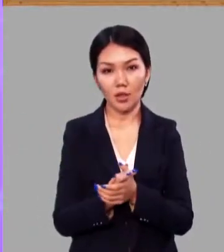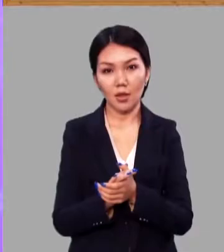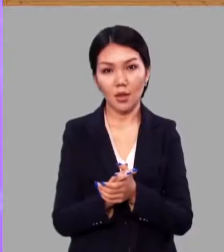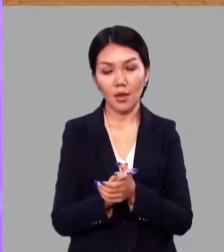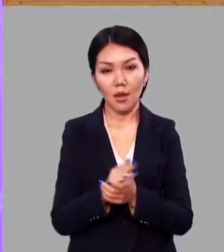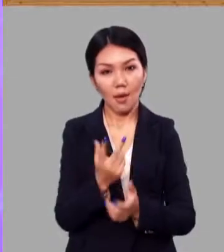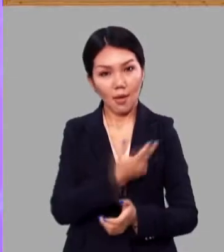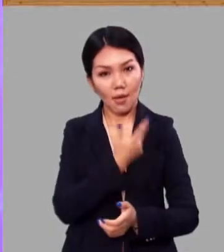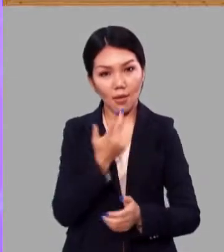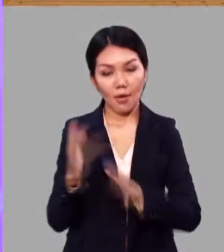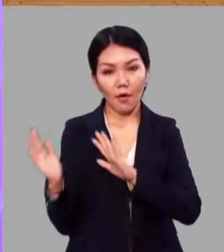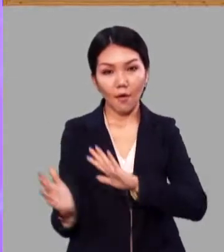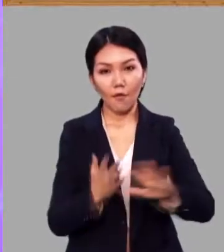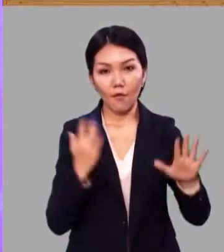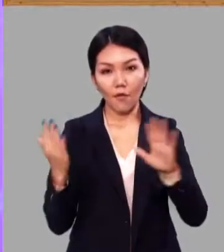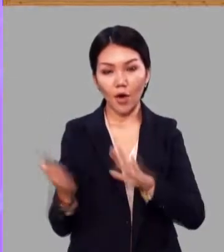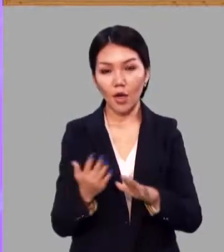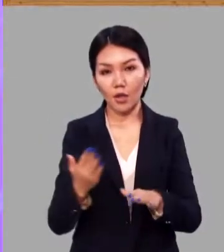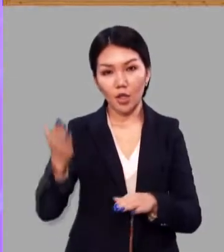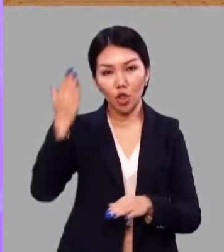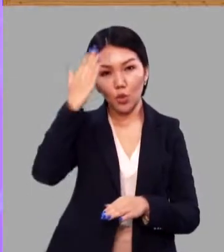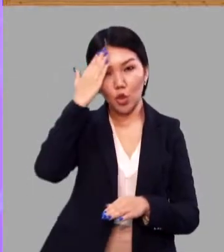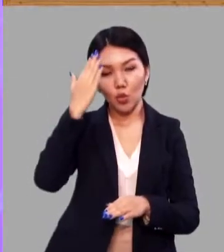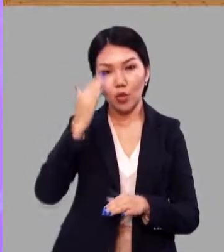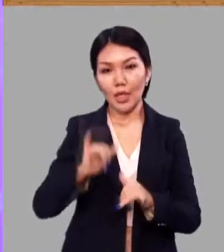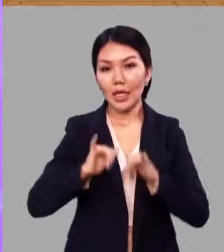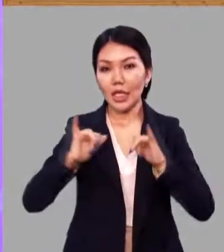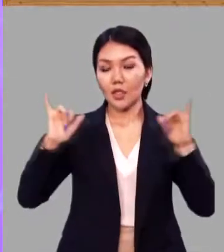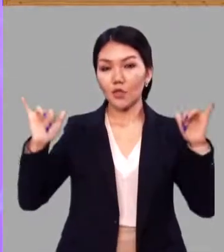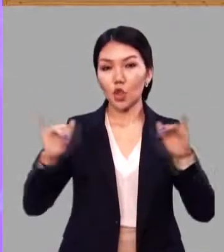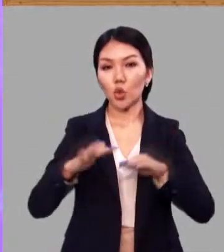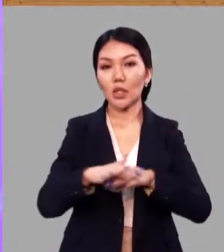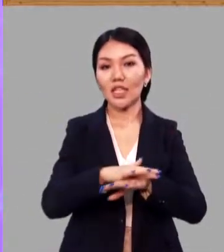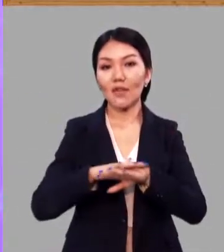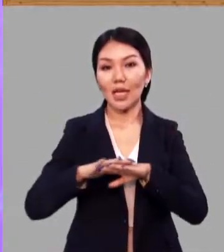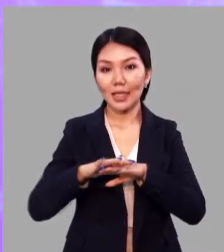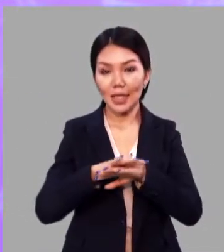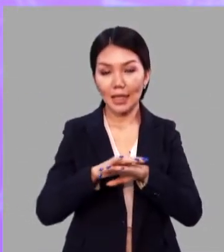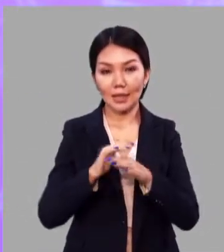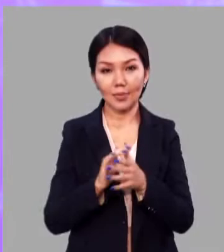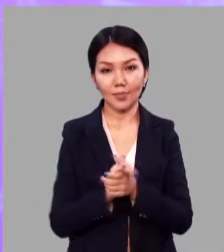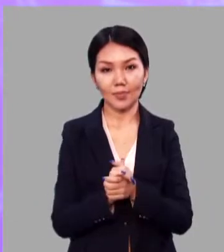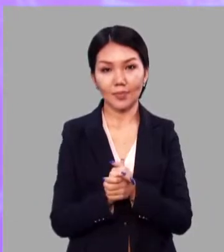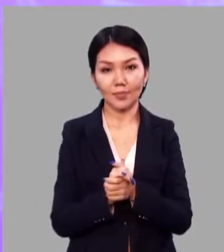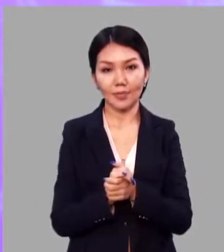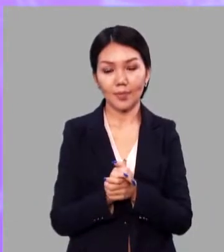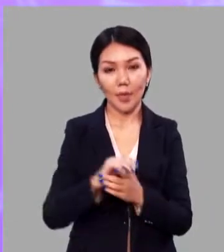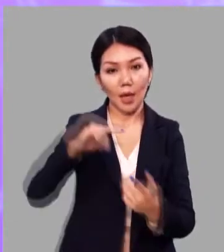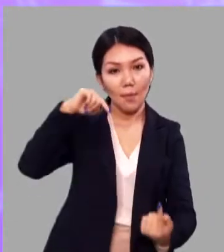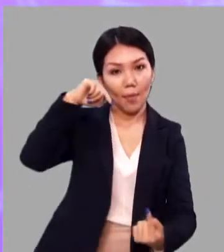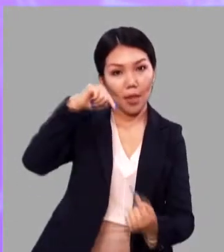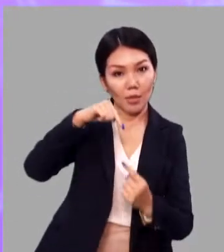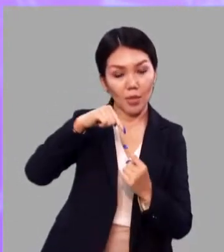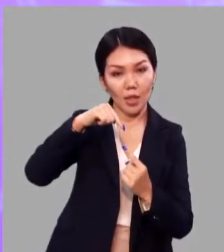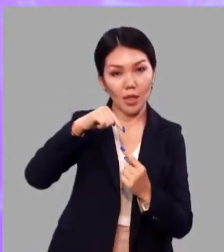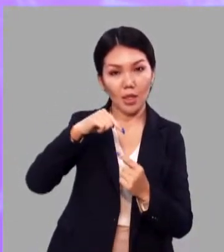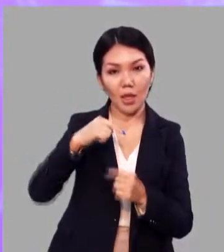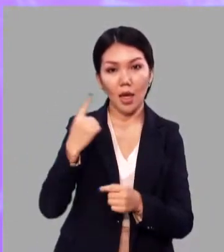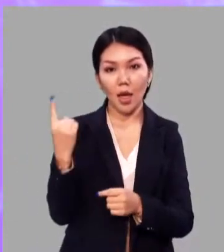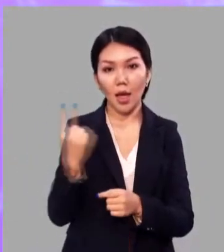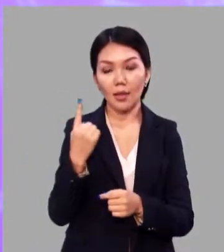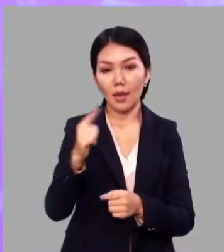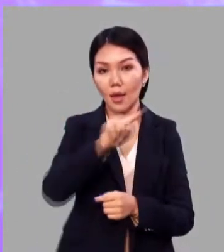способствовала развитию цивилизации. Подберите однокоренные